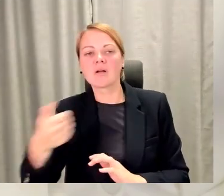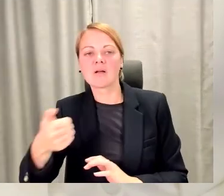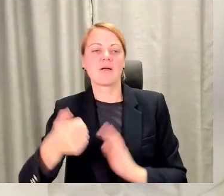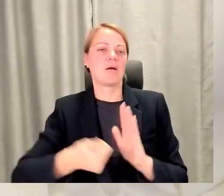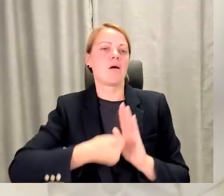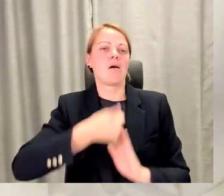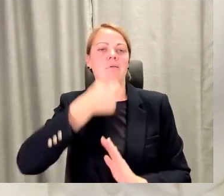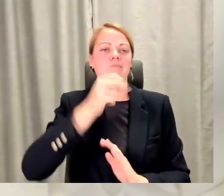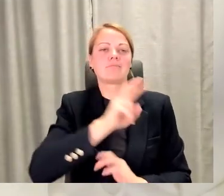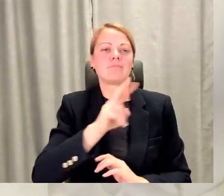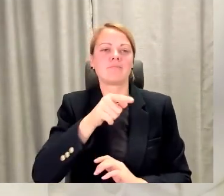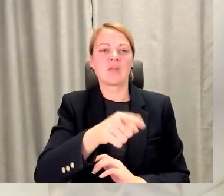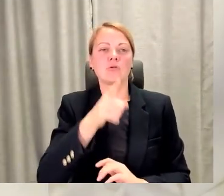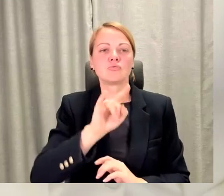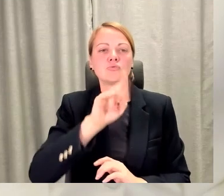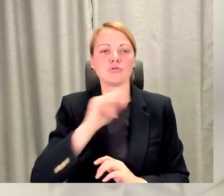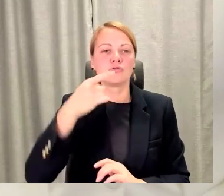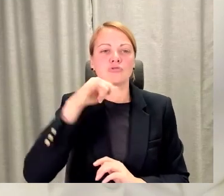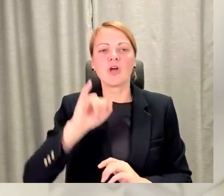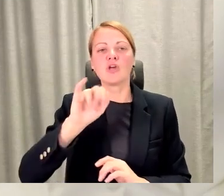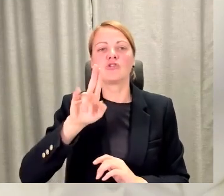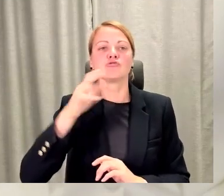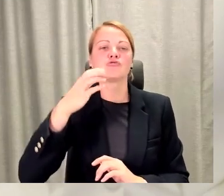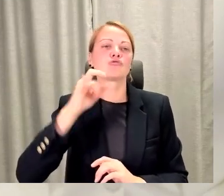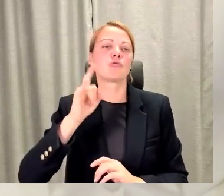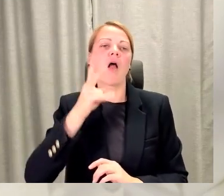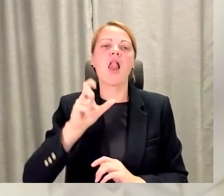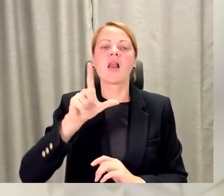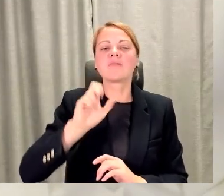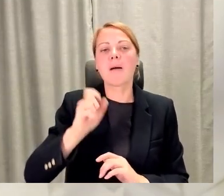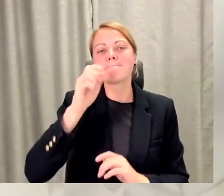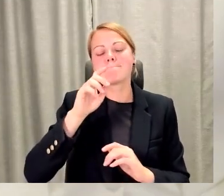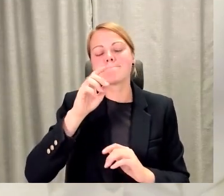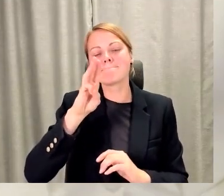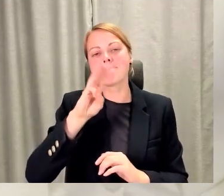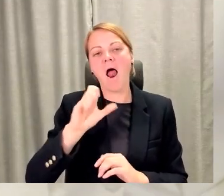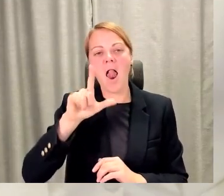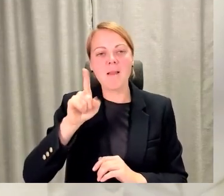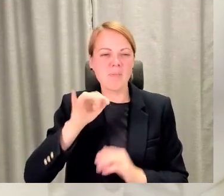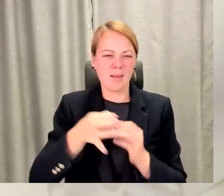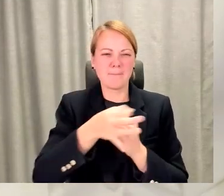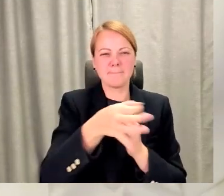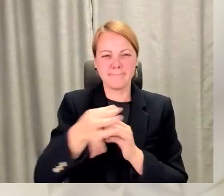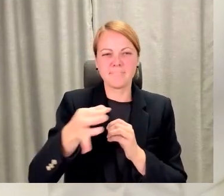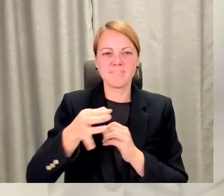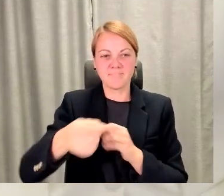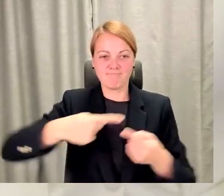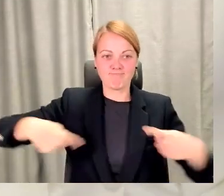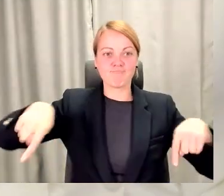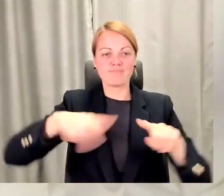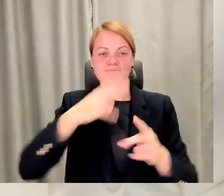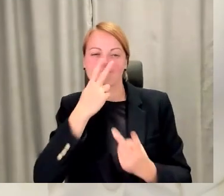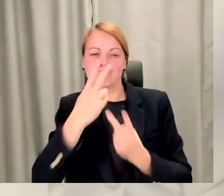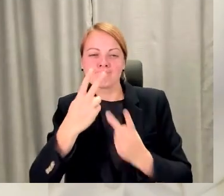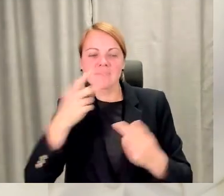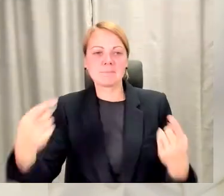sunīšos? Vai Īnču kalnā, Malpulī, visās mūsu teritoriālās vienībās? Un tieši tāpēc, man liekas, ka arī